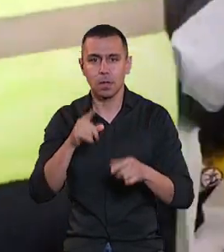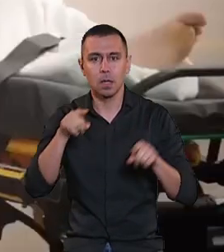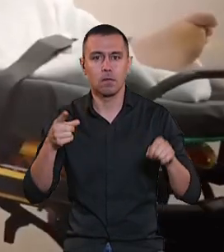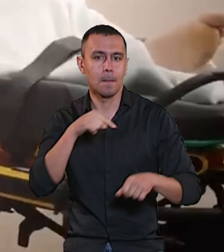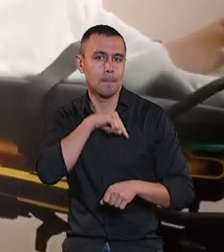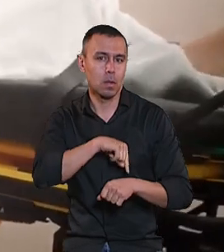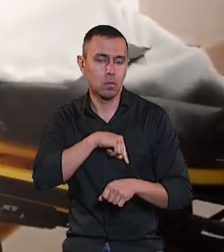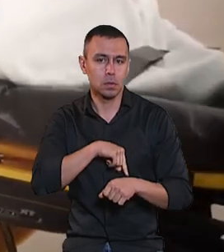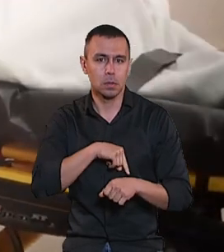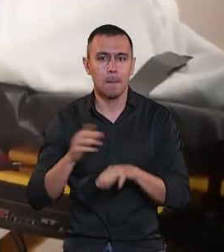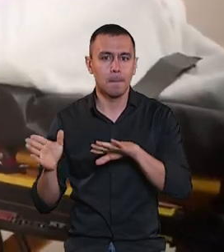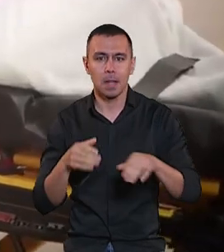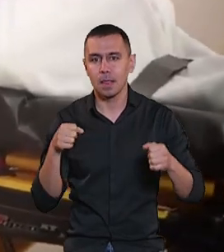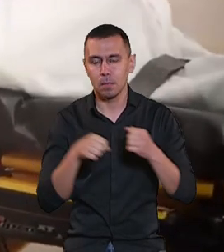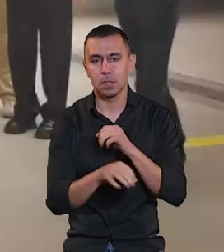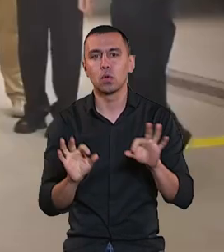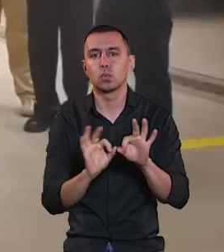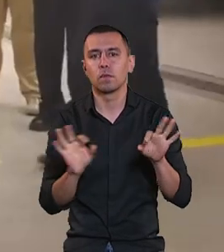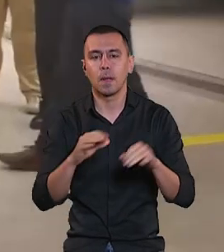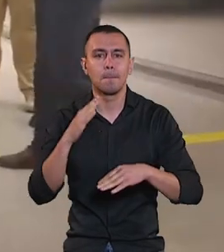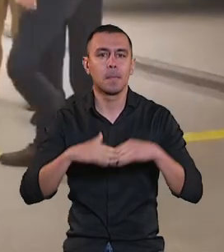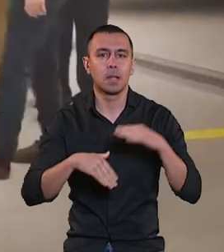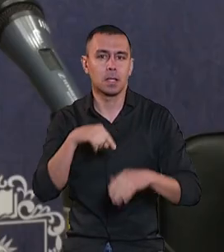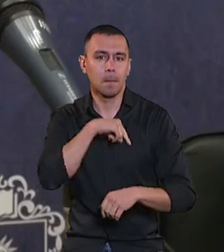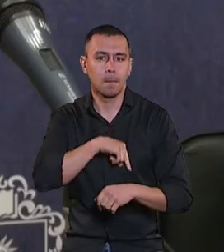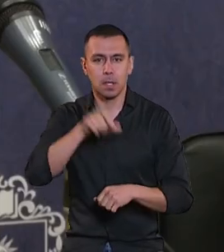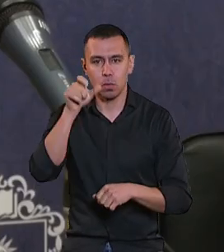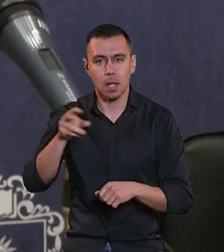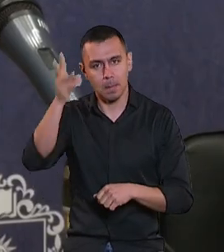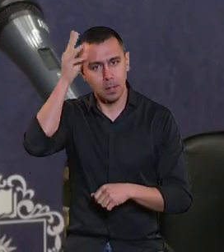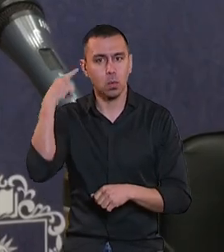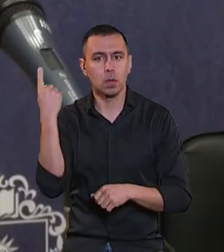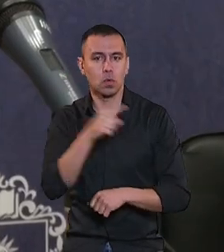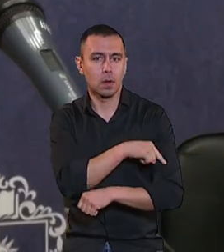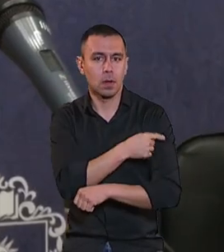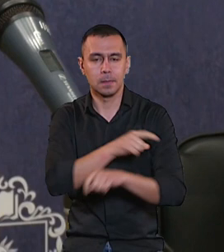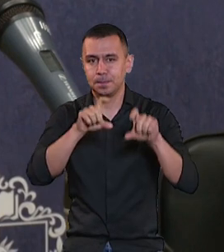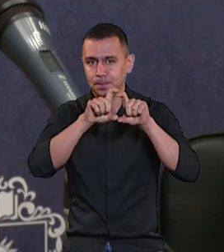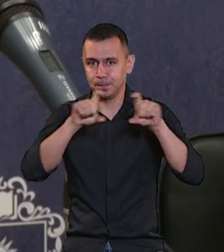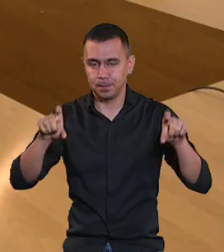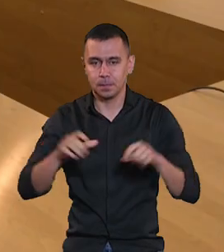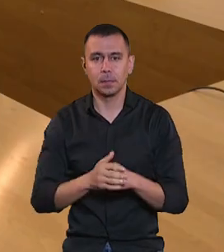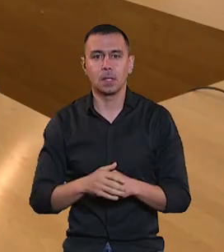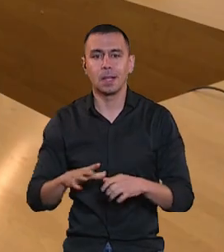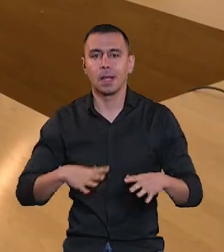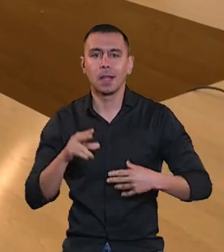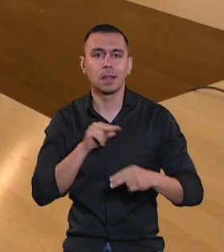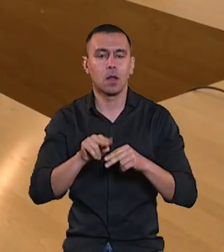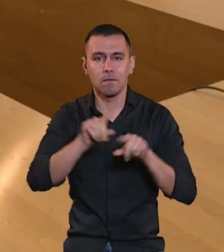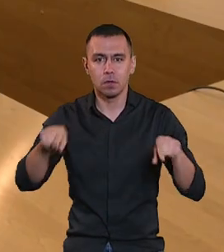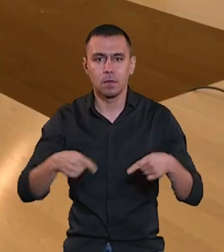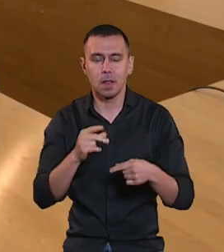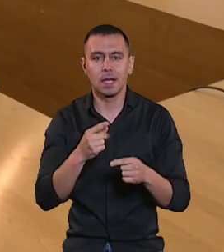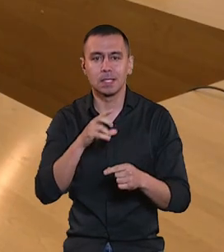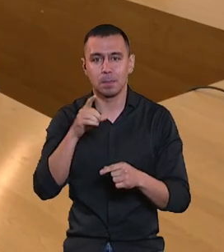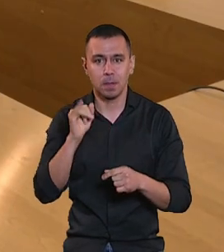психологічні і посттравматичні, розповідає практично психологиня Хмельницької обласної лікарні Інна Кукол. На тренінгу, який влаштували для